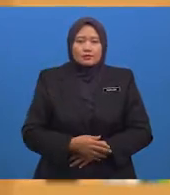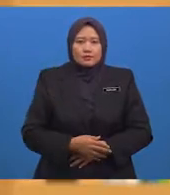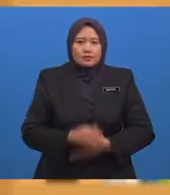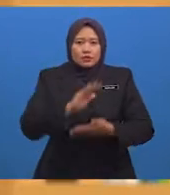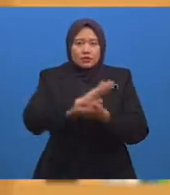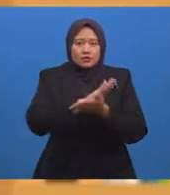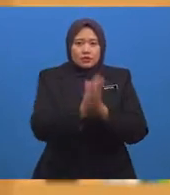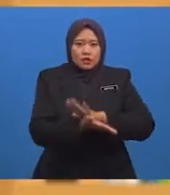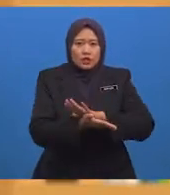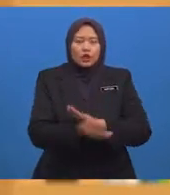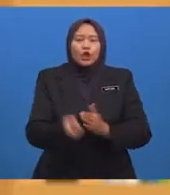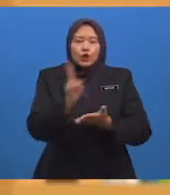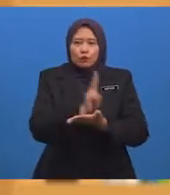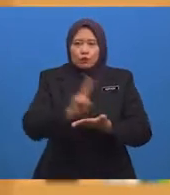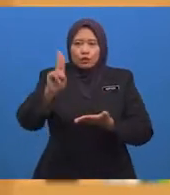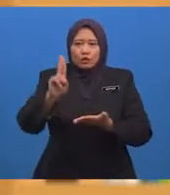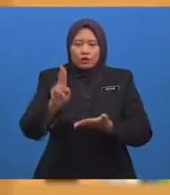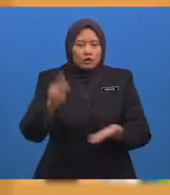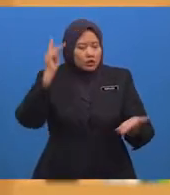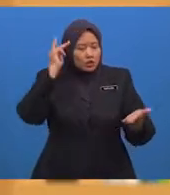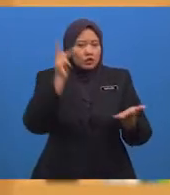Dan juga di dunia